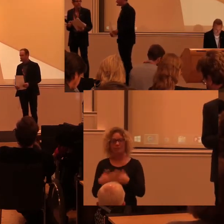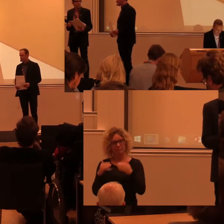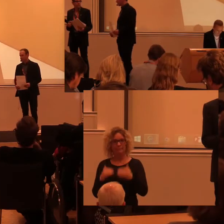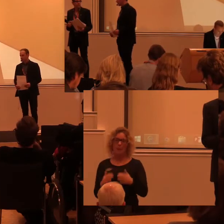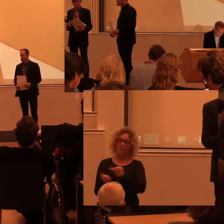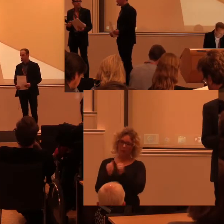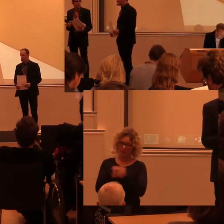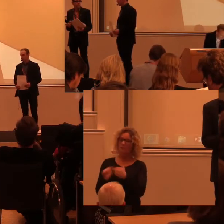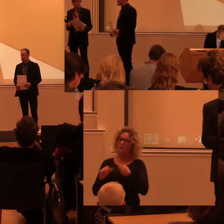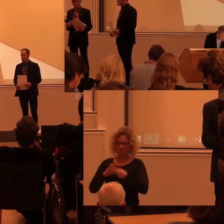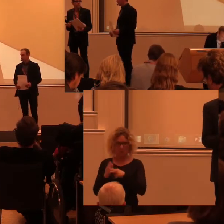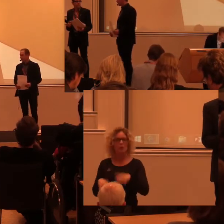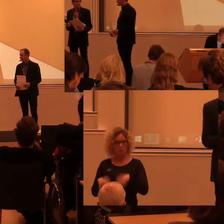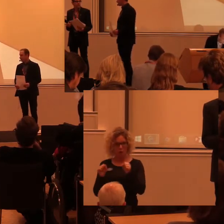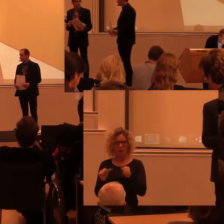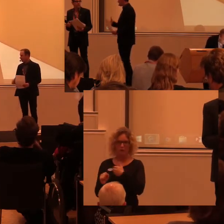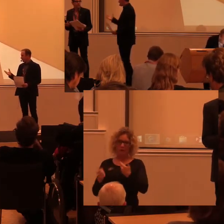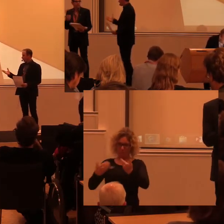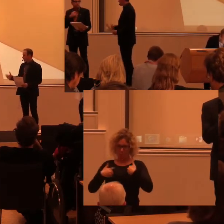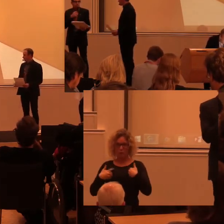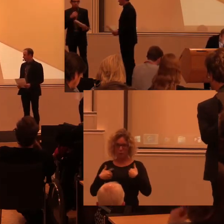strategiuppdrag som ligger på Riksantikvarieämbetet.